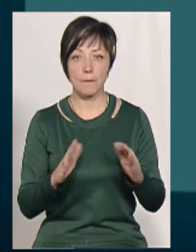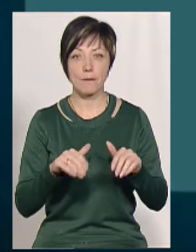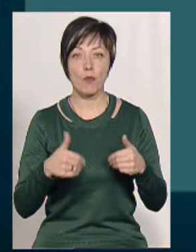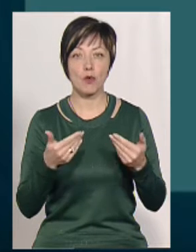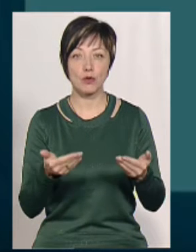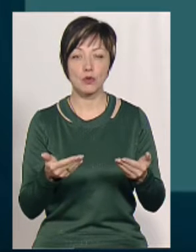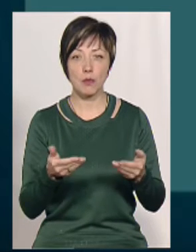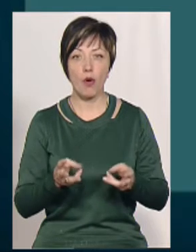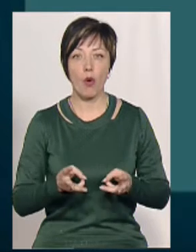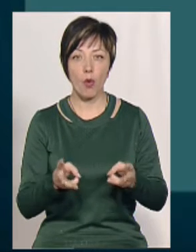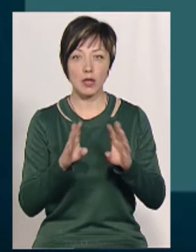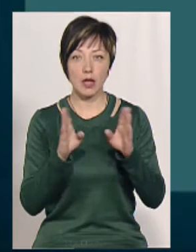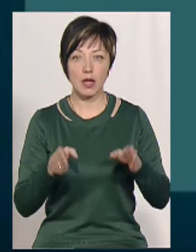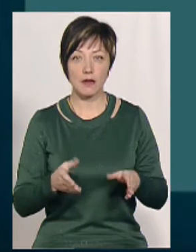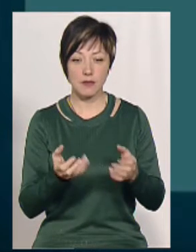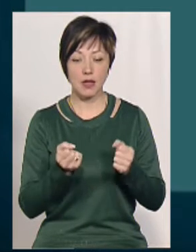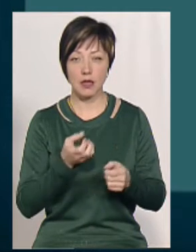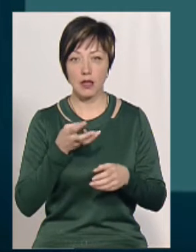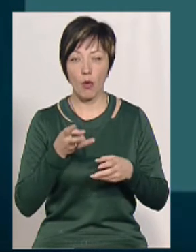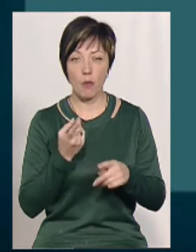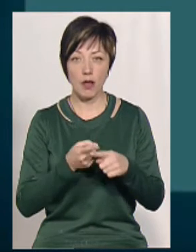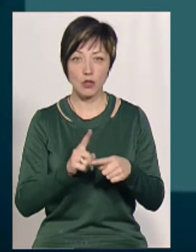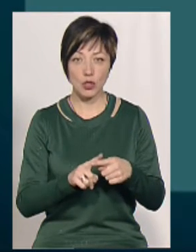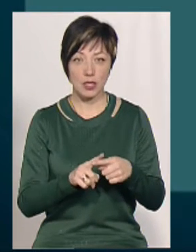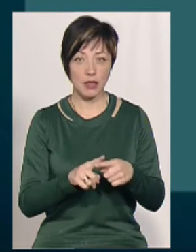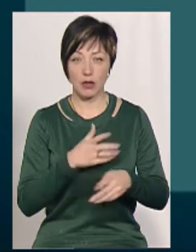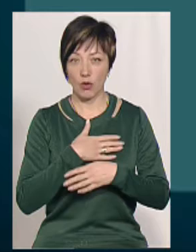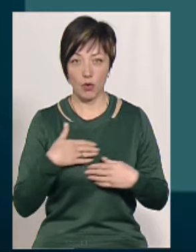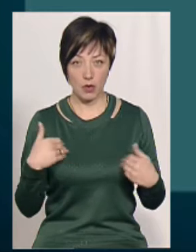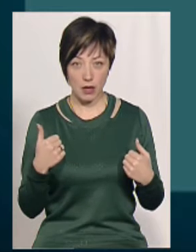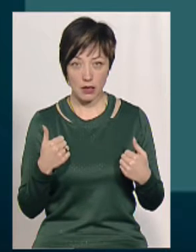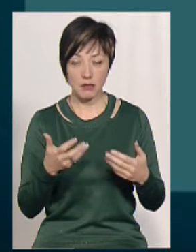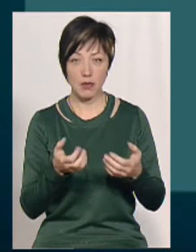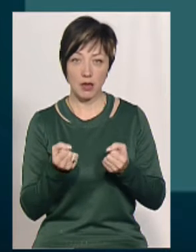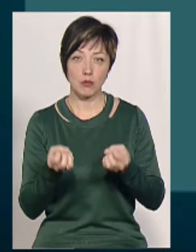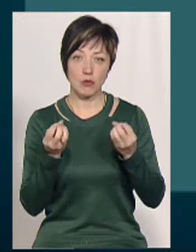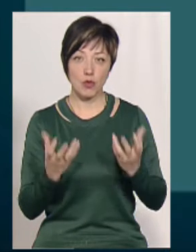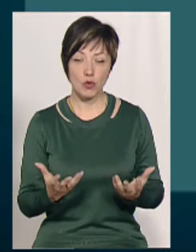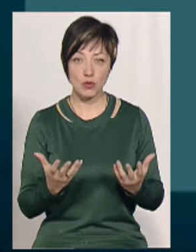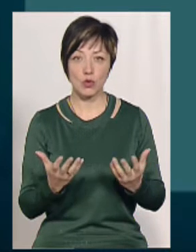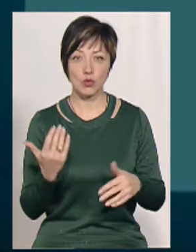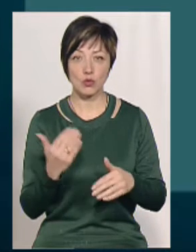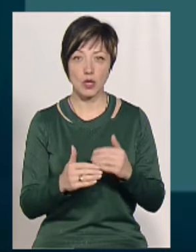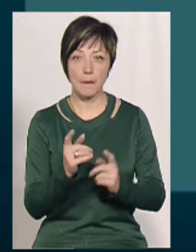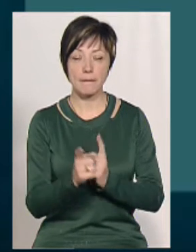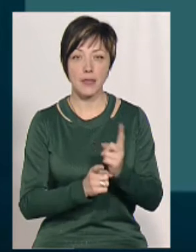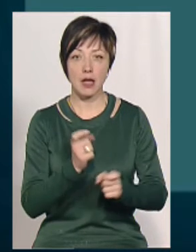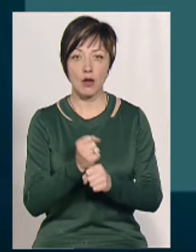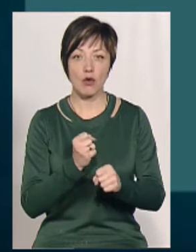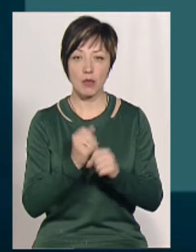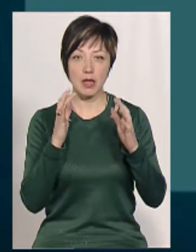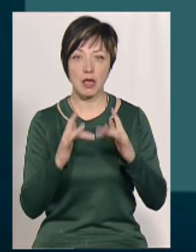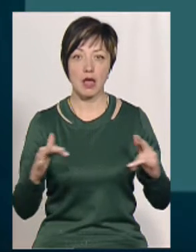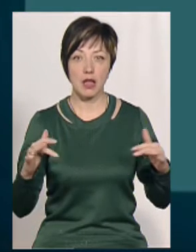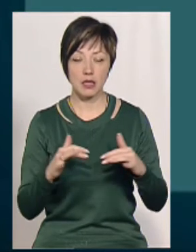Пропонуємо котельням взяти на опалення. Якщо ж ті котельні не хочуть їх брати, то ми просто-напросто вже перероблені ялинки,